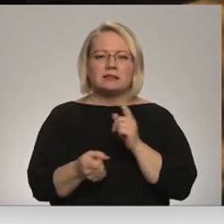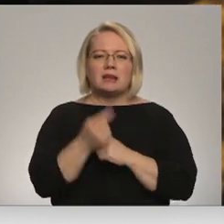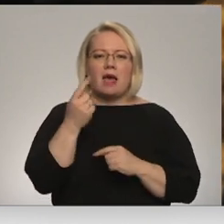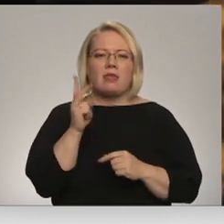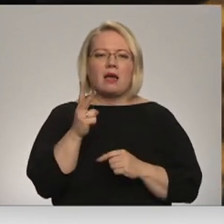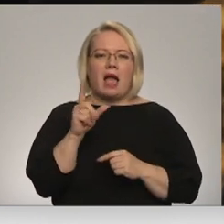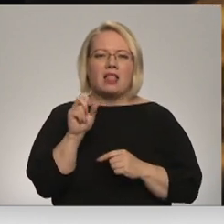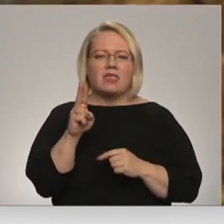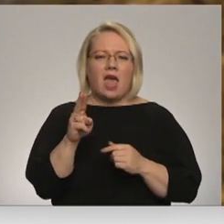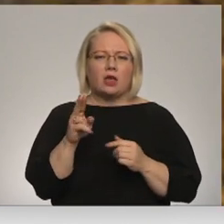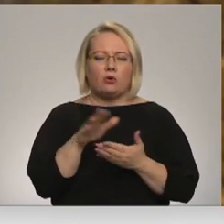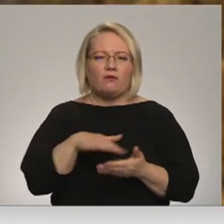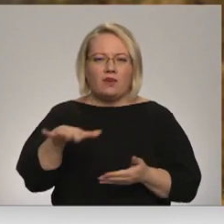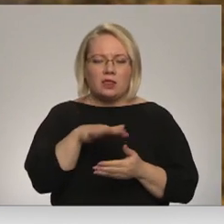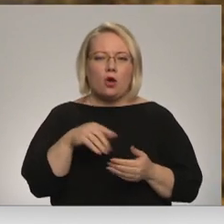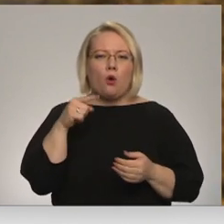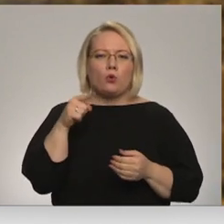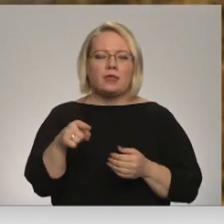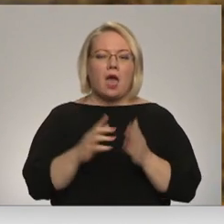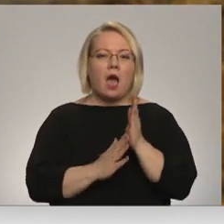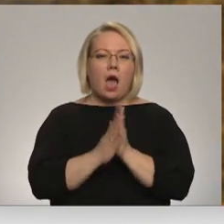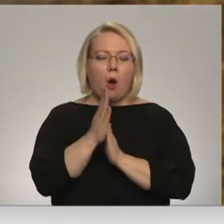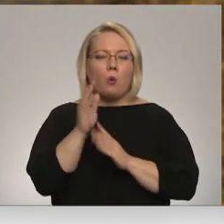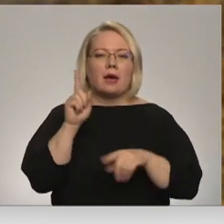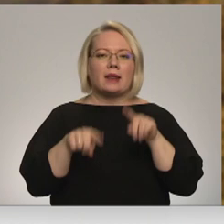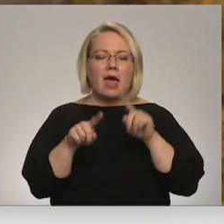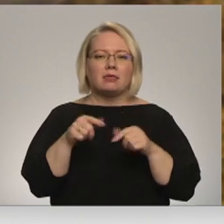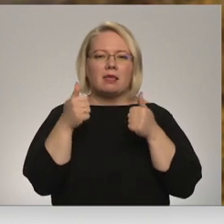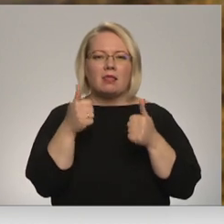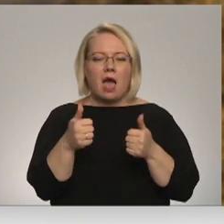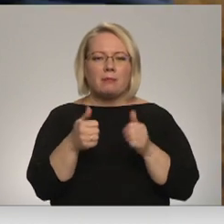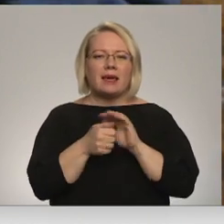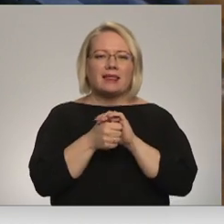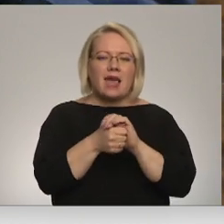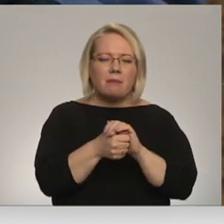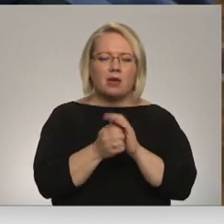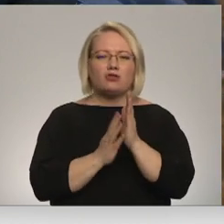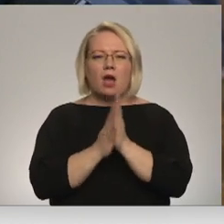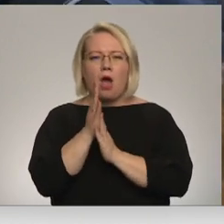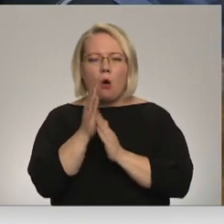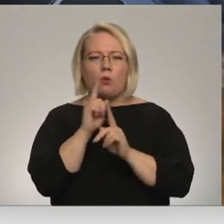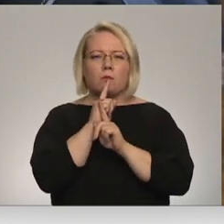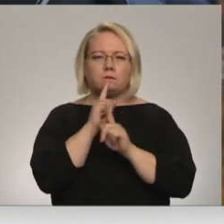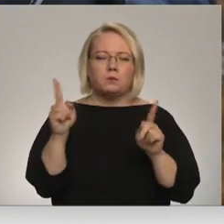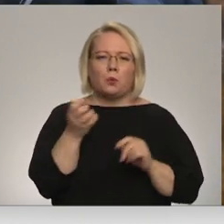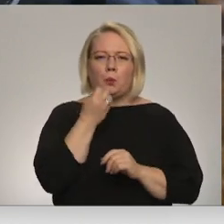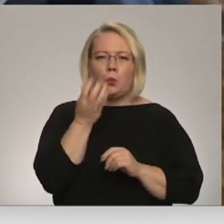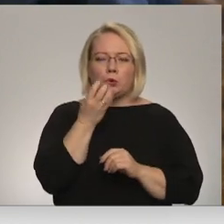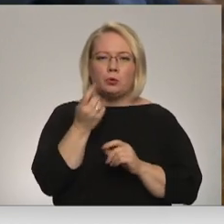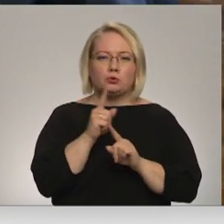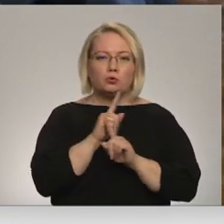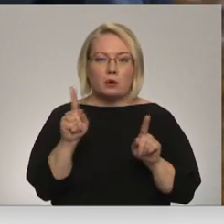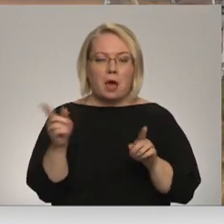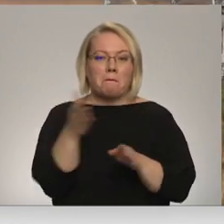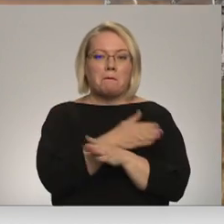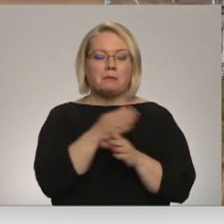vidi un ļauj šeit labi augt citviet Eiropā reti sastopamām glienežu un augu, piemēram, dažādi savaļas horhideju sugām. Pirms vairākiem